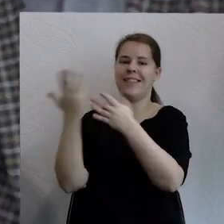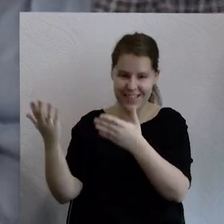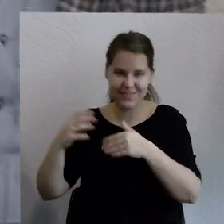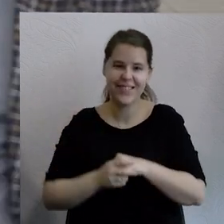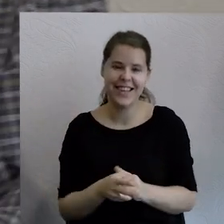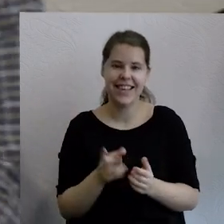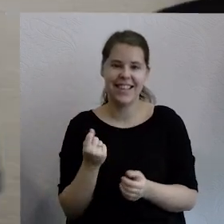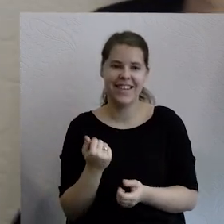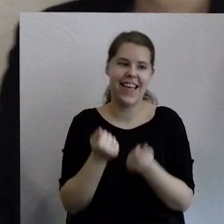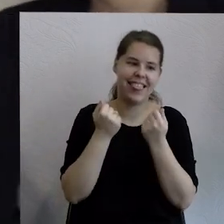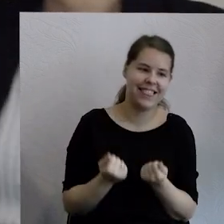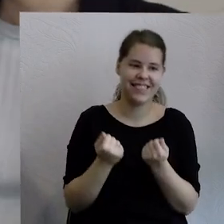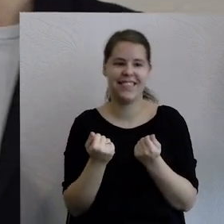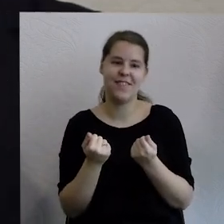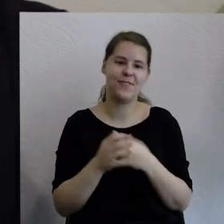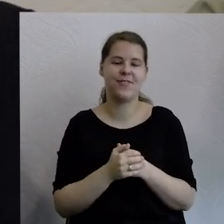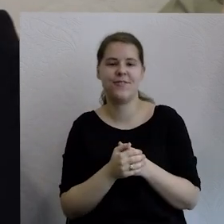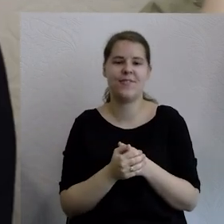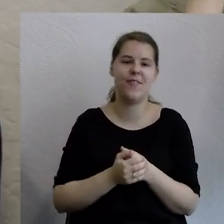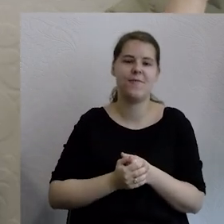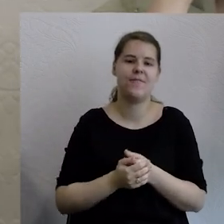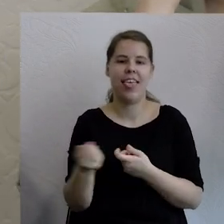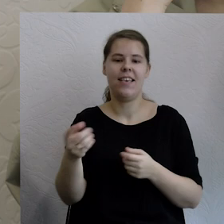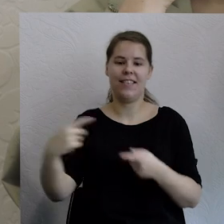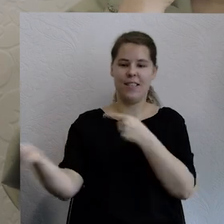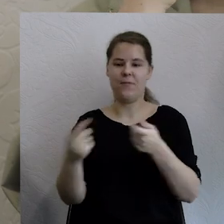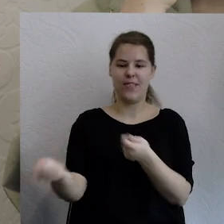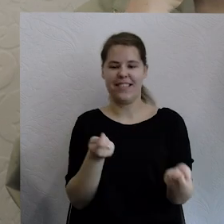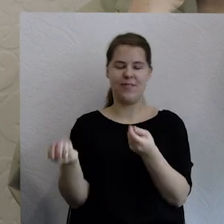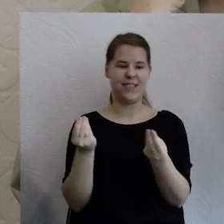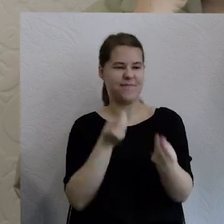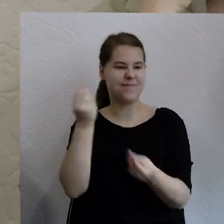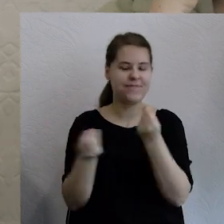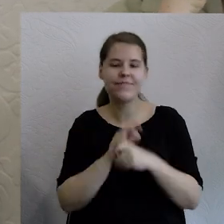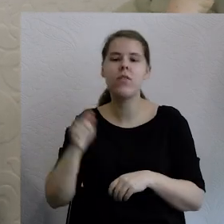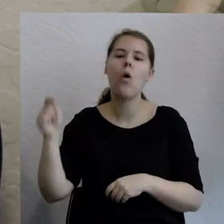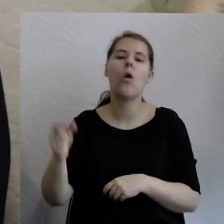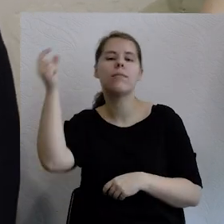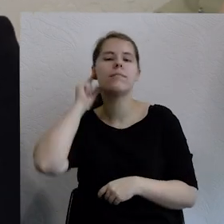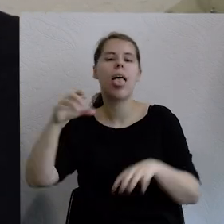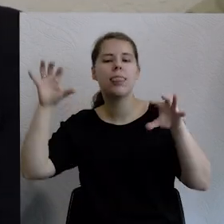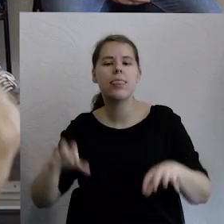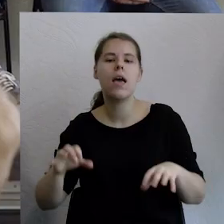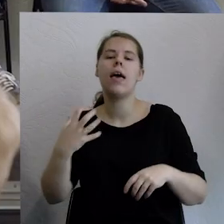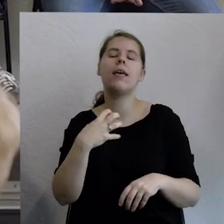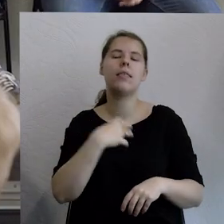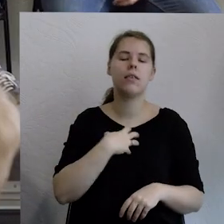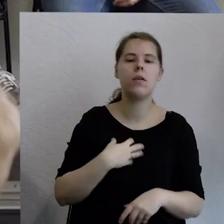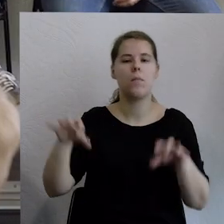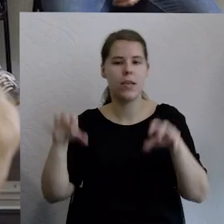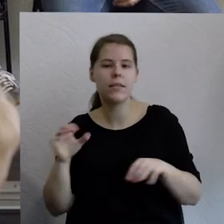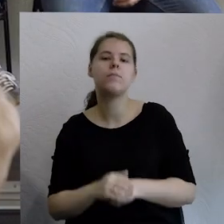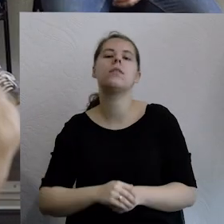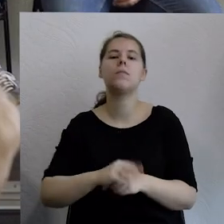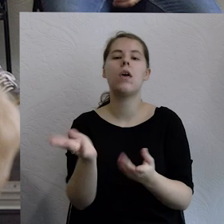mi ciężko jej na przykład moderować zdanie. Oczywiście żartuję. Dyrektorka zarządzająca i prezeska zarządu